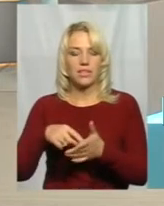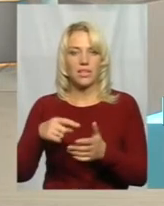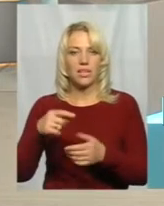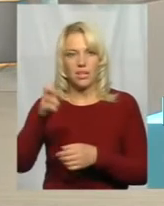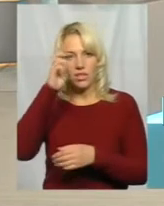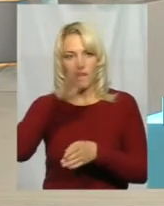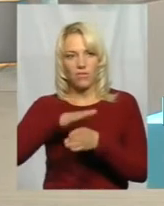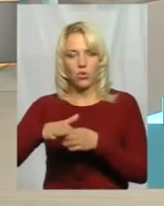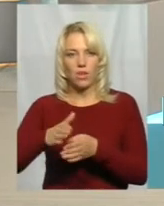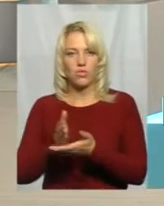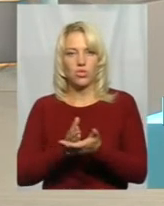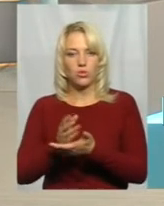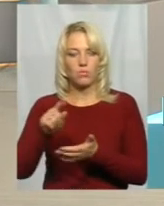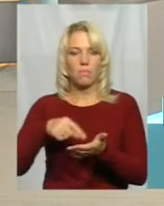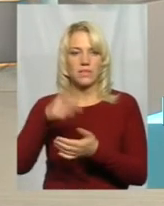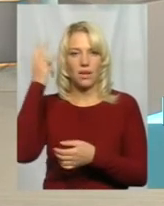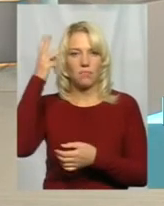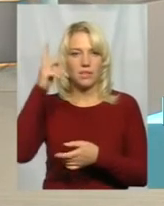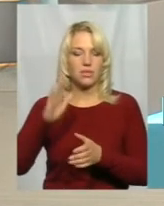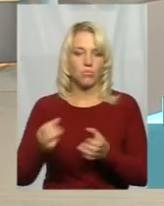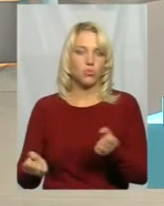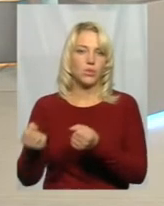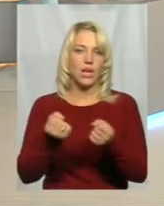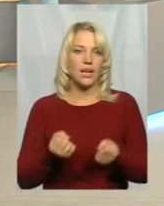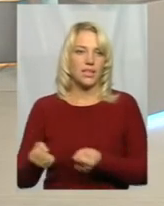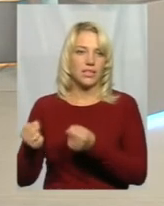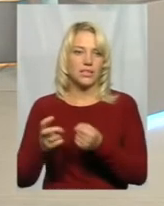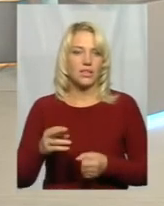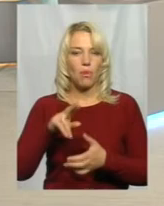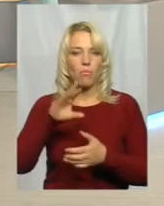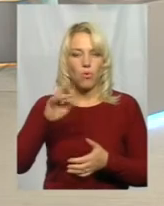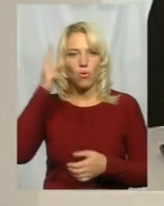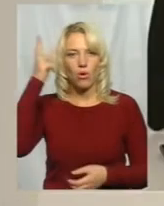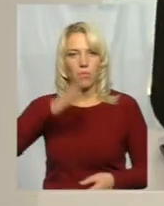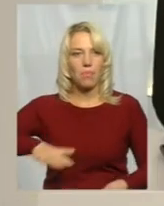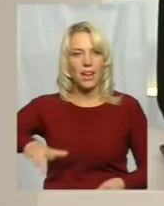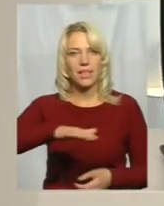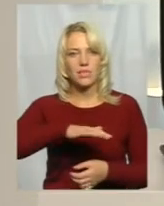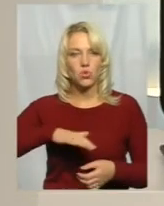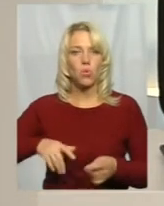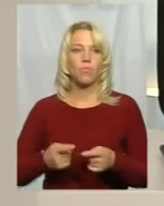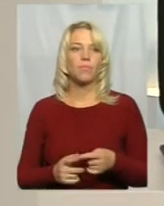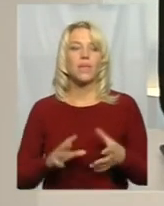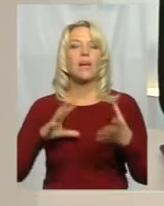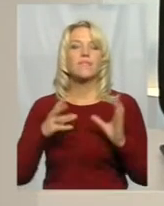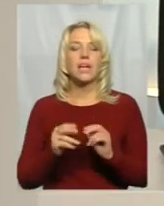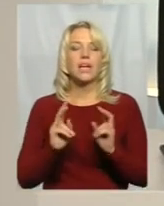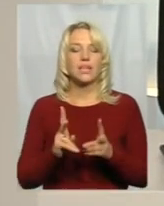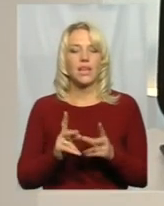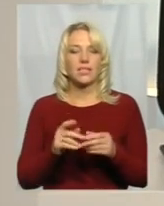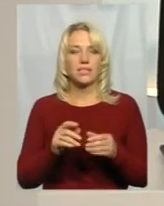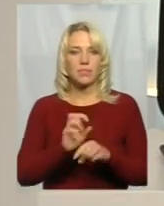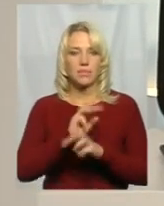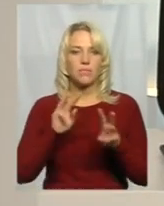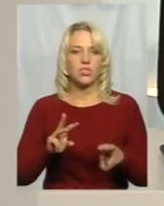служби міста Хмельницький. Тобто він буде їздити по теренам міста Хмельницького. А взагалі, як із транспортним забезпеченням виконавчої